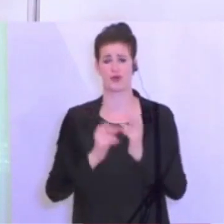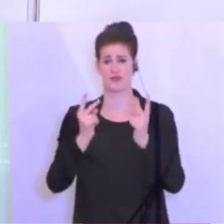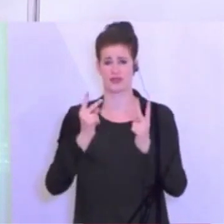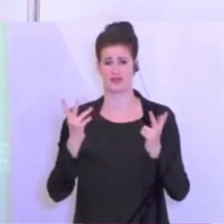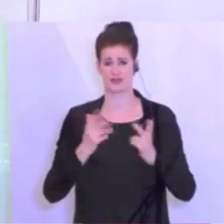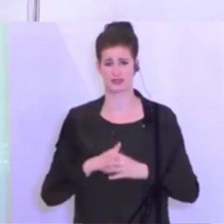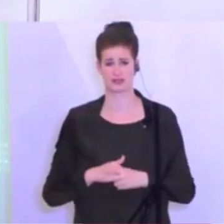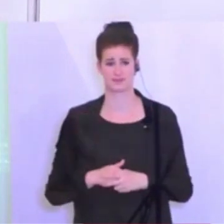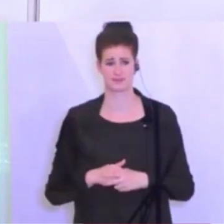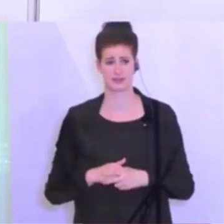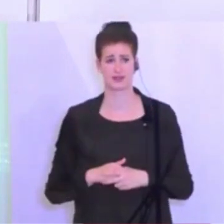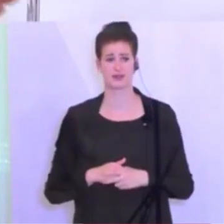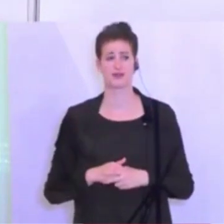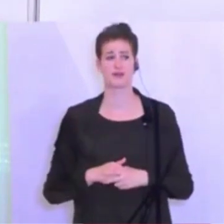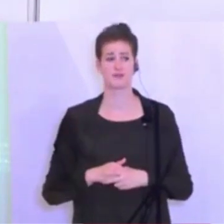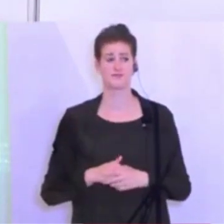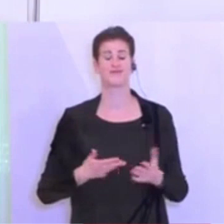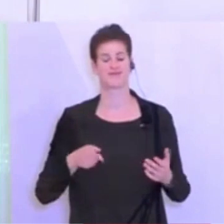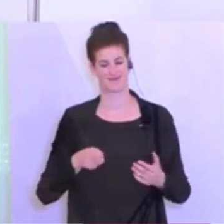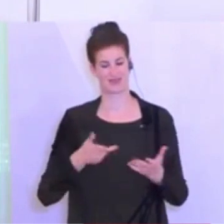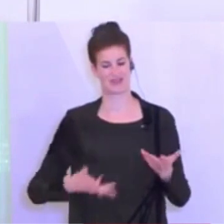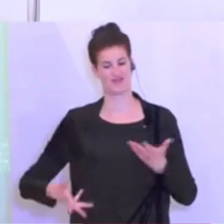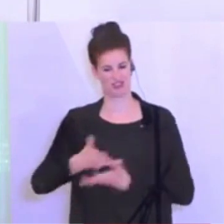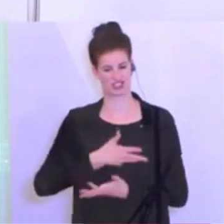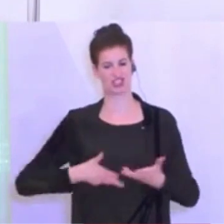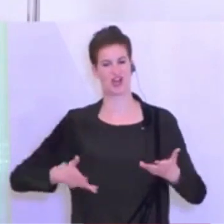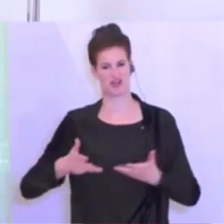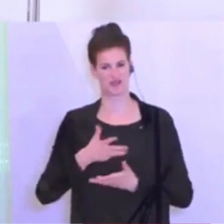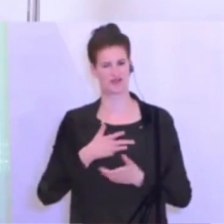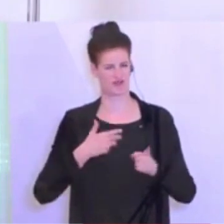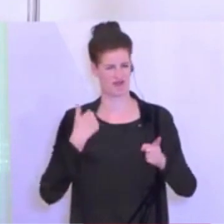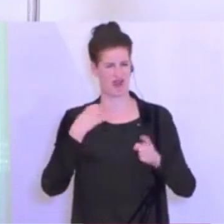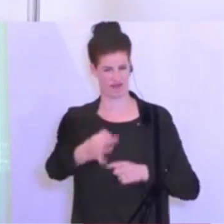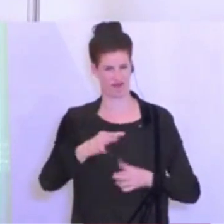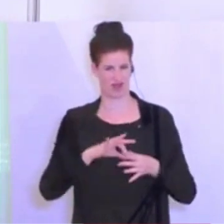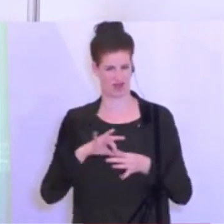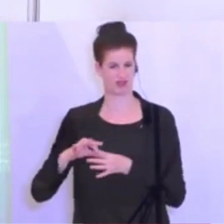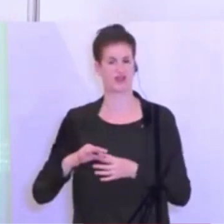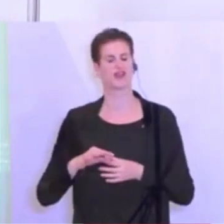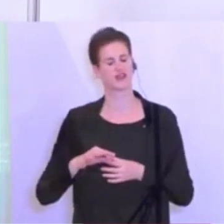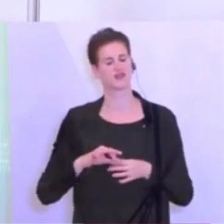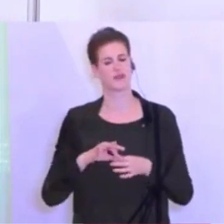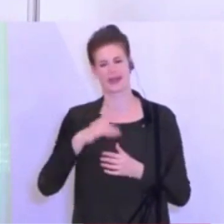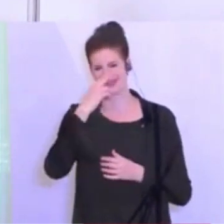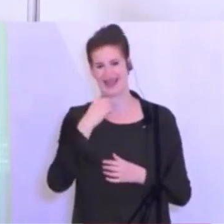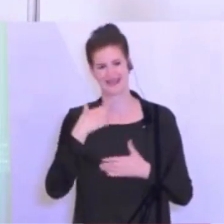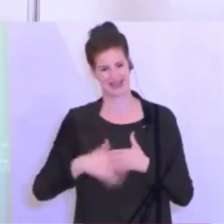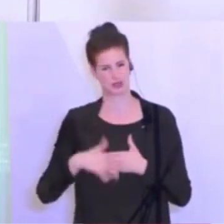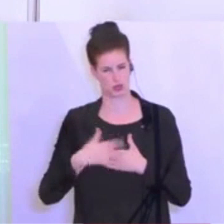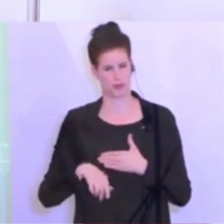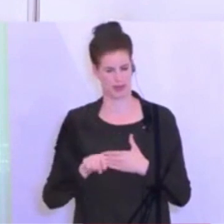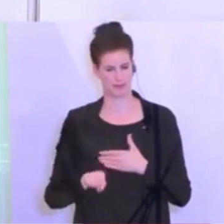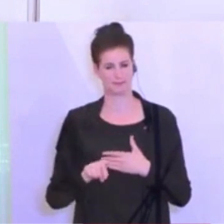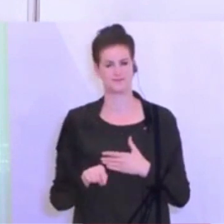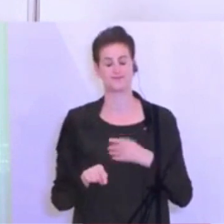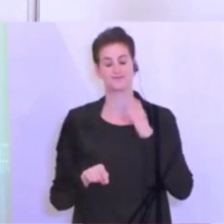die Wirtschaft jetzt doch noch einmal, wie ich meine, völlig zu Recht angesprochen wurde über die Nachgastronomie. Es